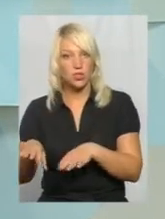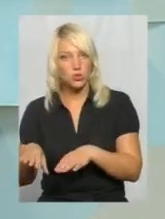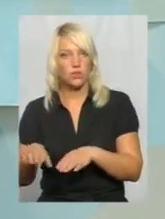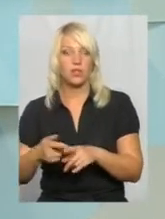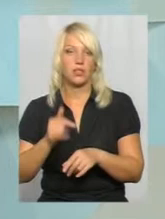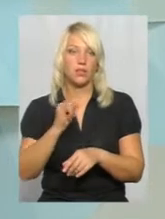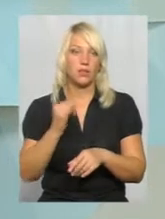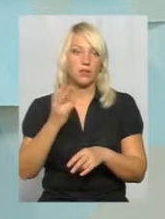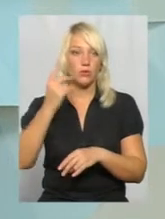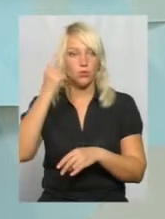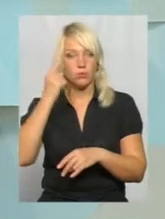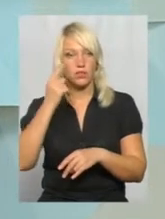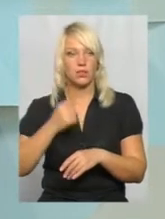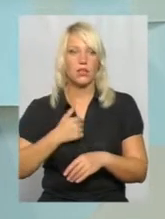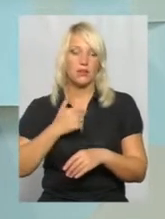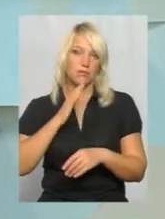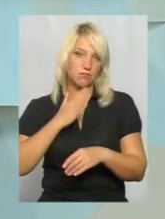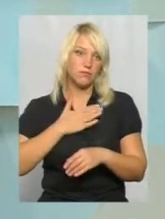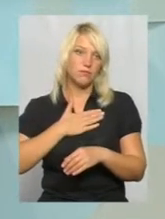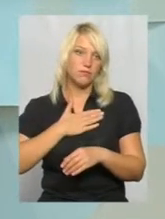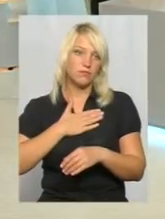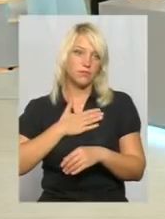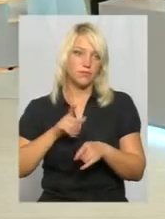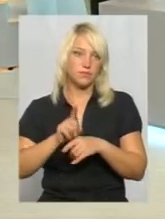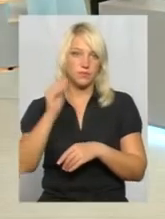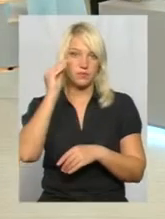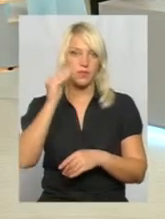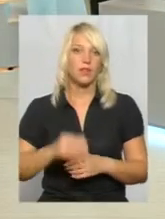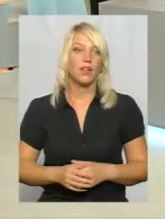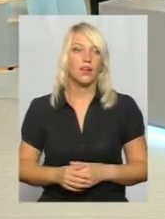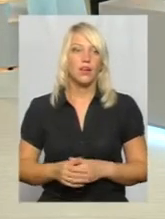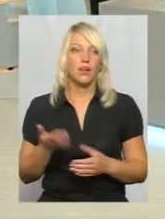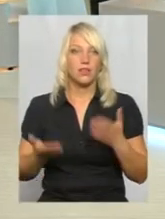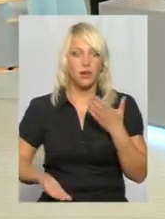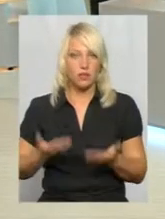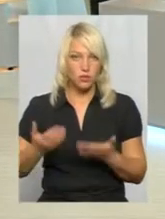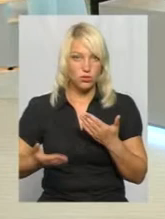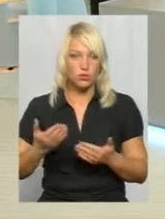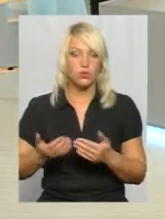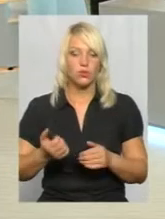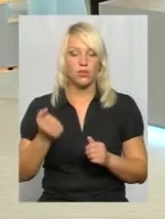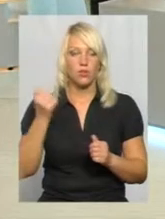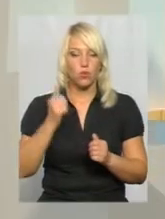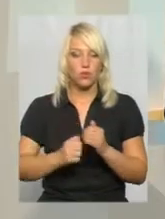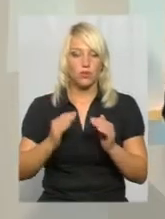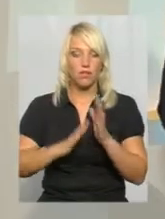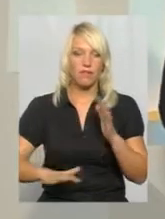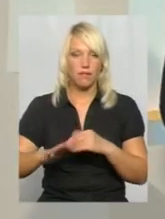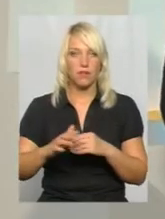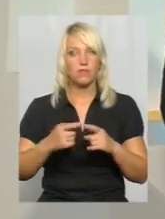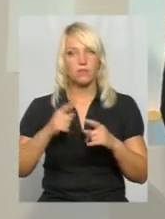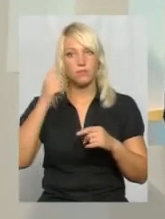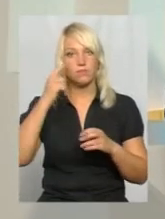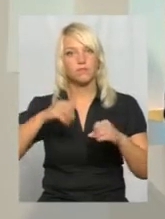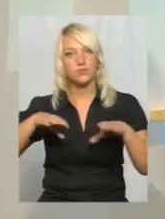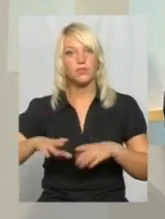ми маємо діяти, як говорить законодавство. Але якщо кожен двір все ж таки вирішить, що йому потрібен